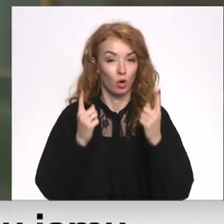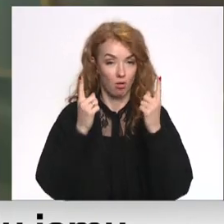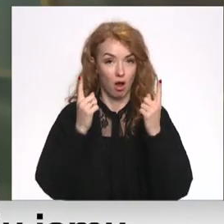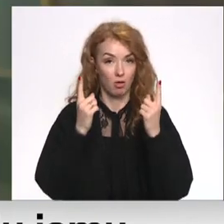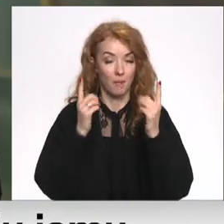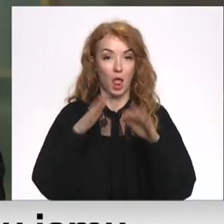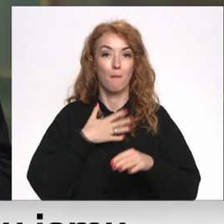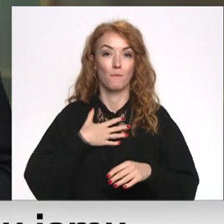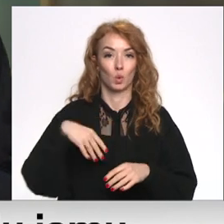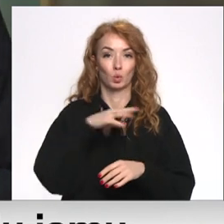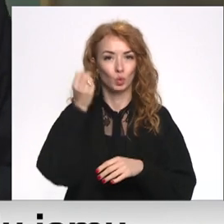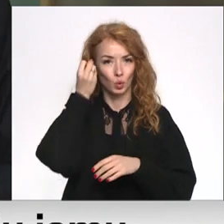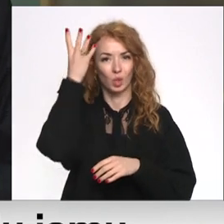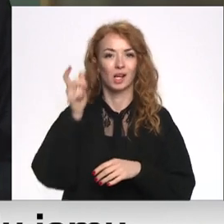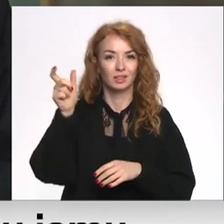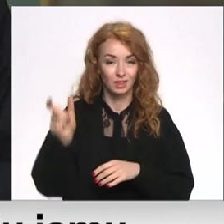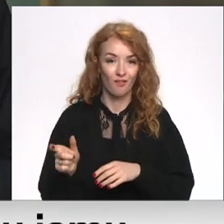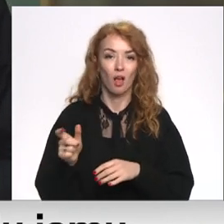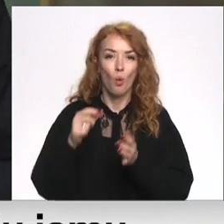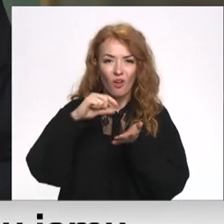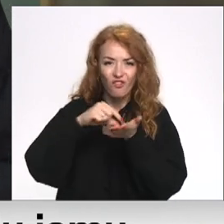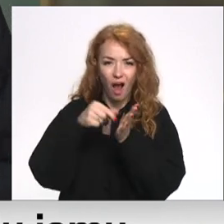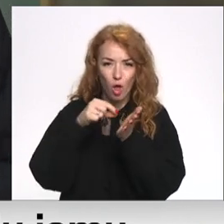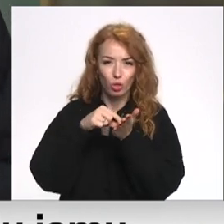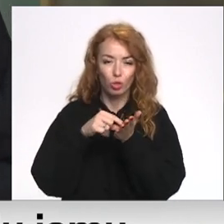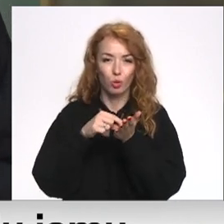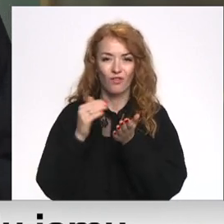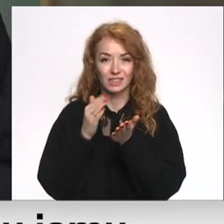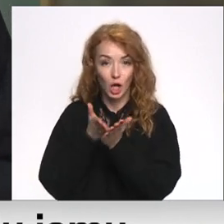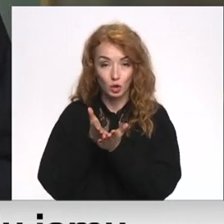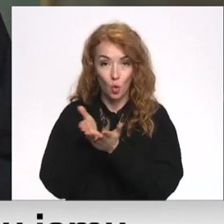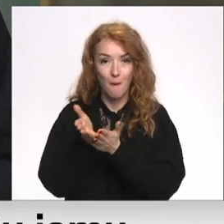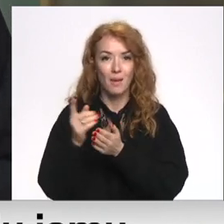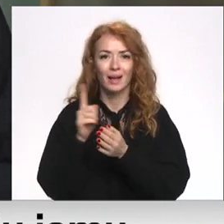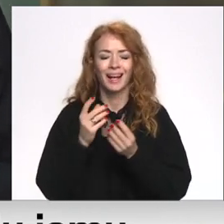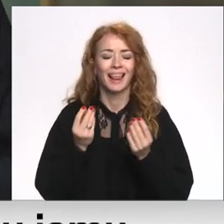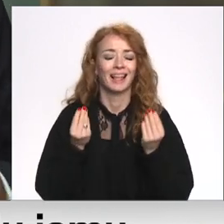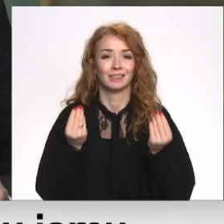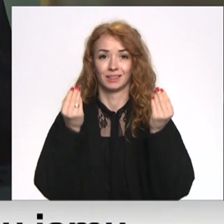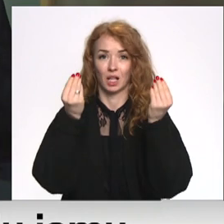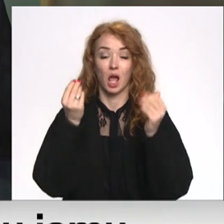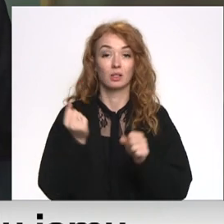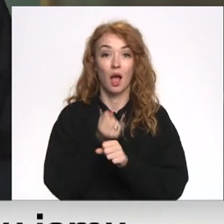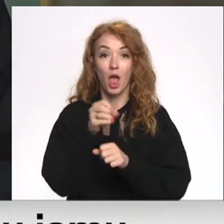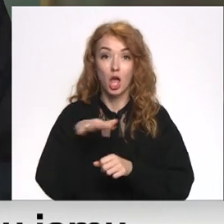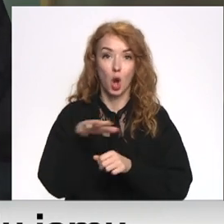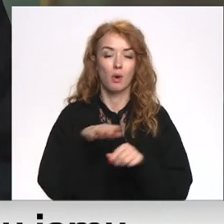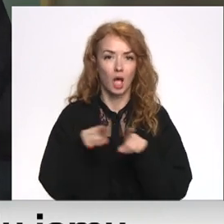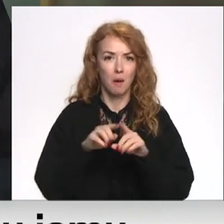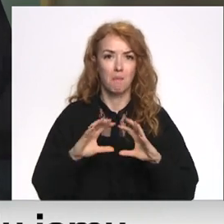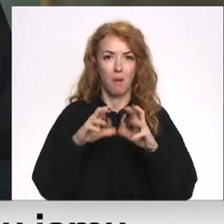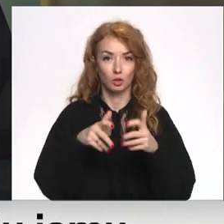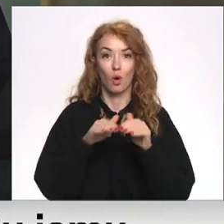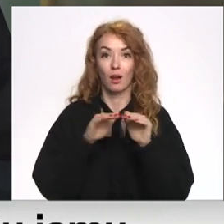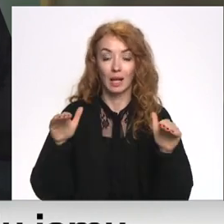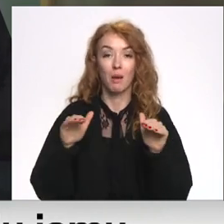mūsu gaišās galvas, kuras kāreiz tieši kvantu jomā ir izcils, absolūti, ne tikai Eiropas, bet arī pasaules līmenī